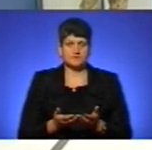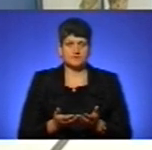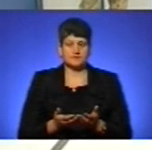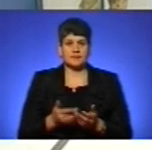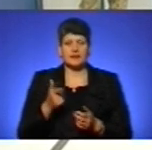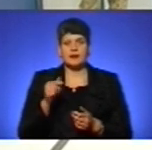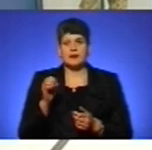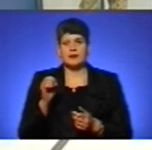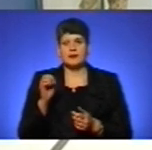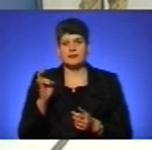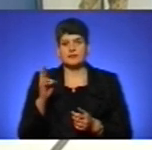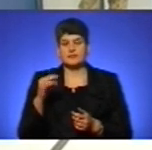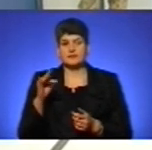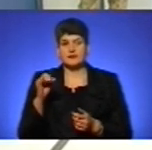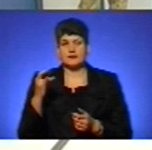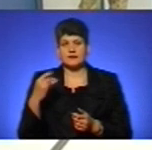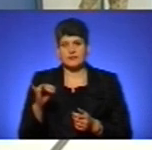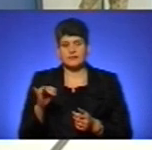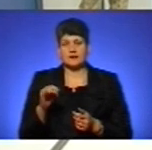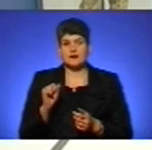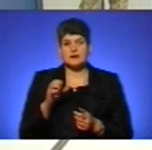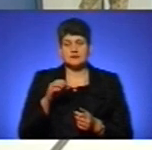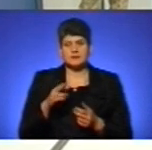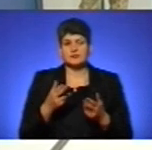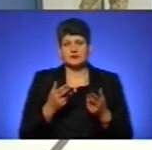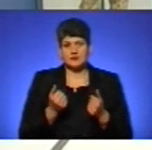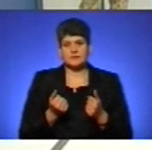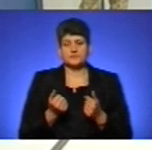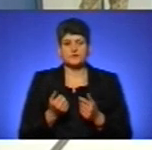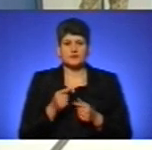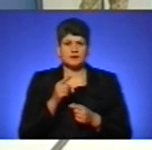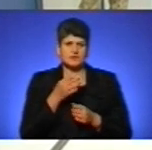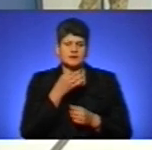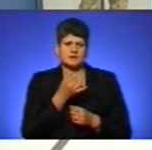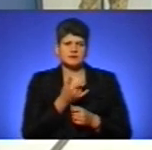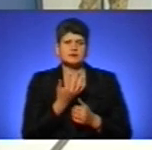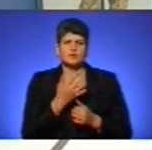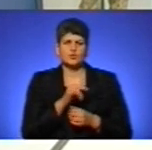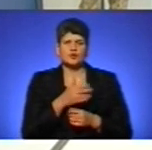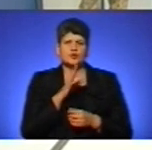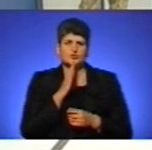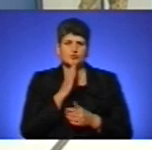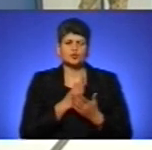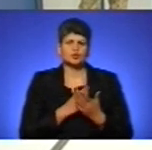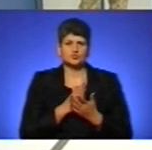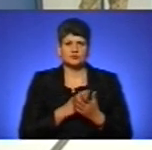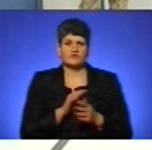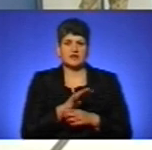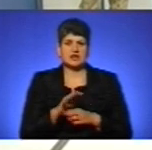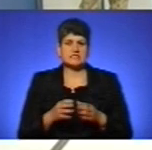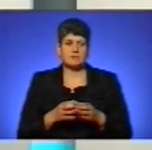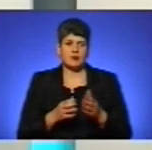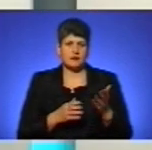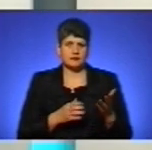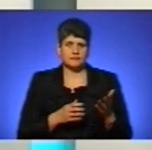Гендерний аспект, так, зараз звертається на це дуже увага. Ось Сергій Миколаївич скаже, скільки в нього жінок служить в артилістській бригаді,